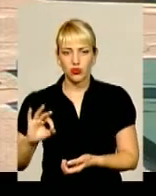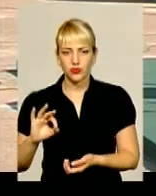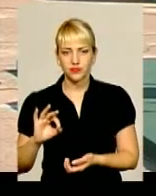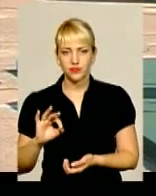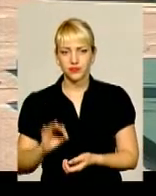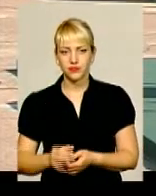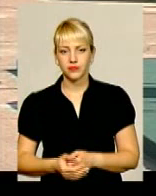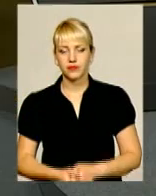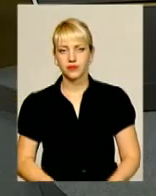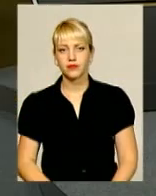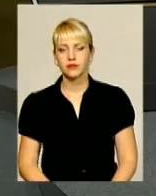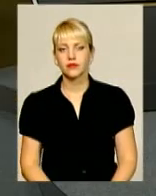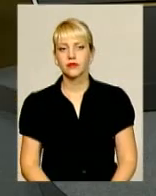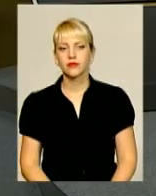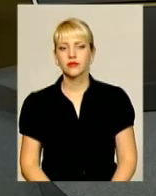операції.